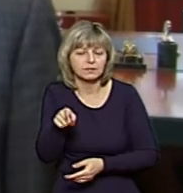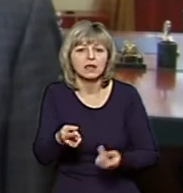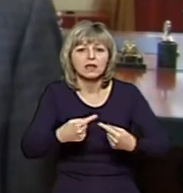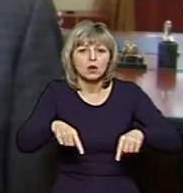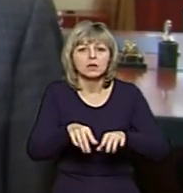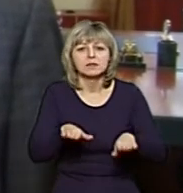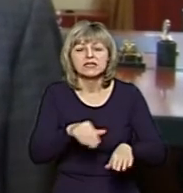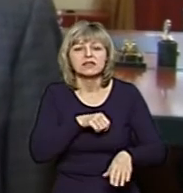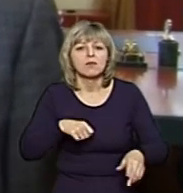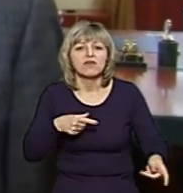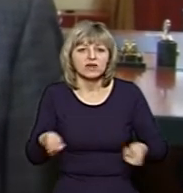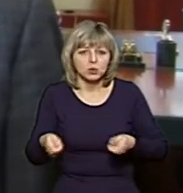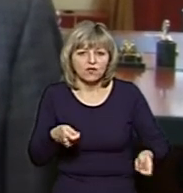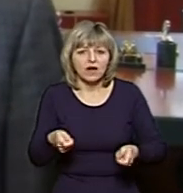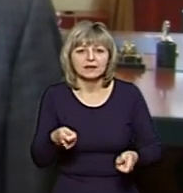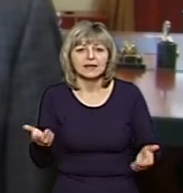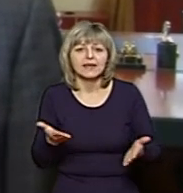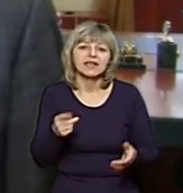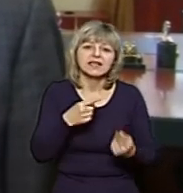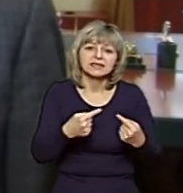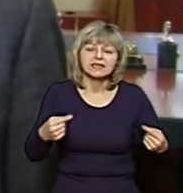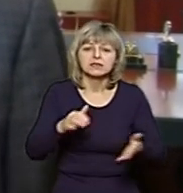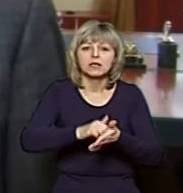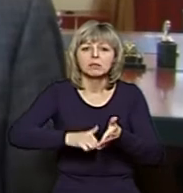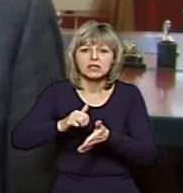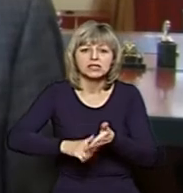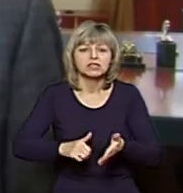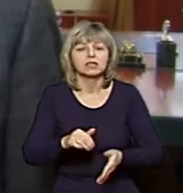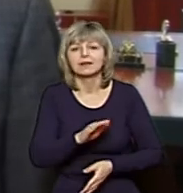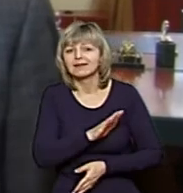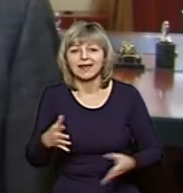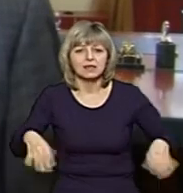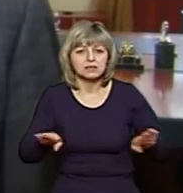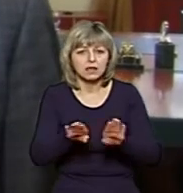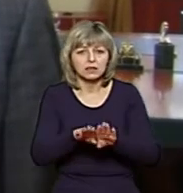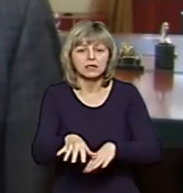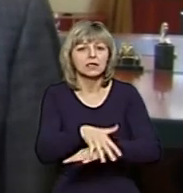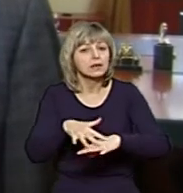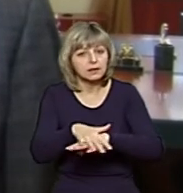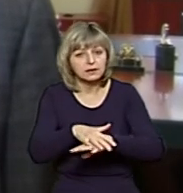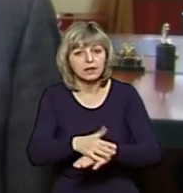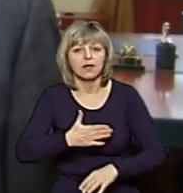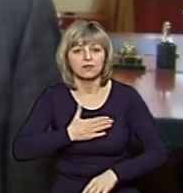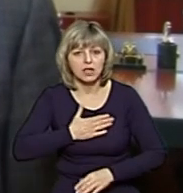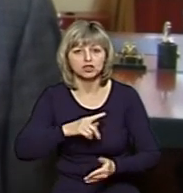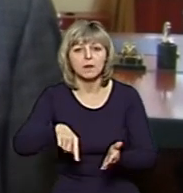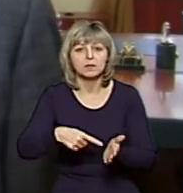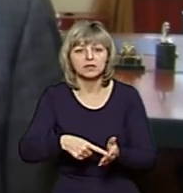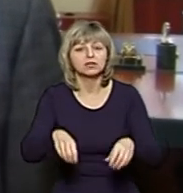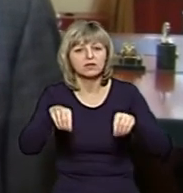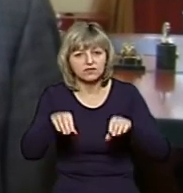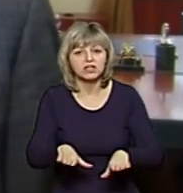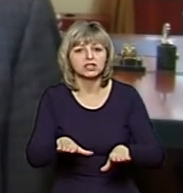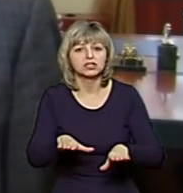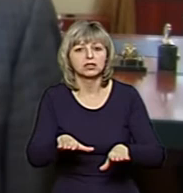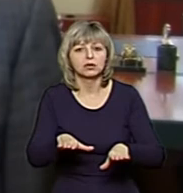органи місцевого саморадування, які з тих чи інших причин не закрили ринки. Наше місто прийняло